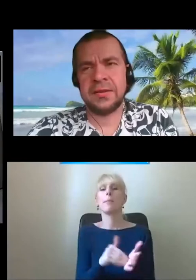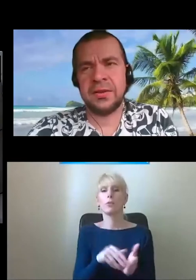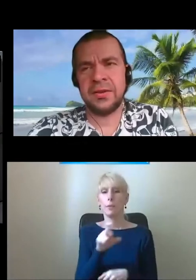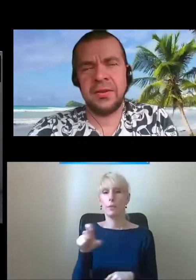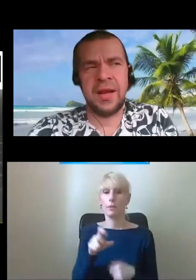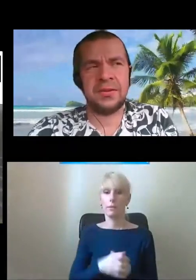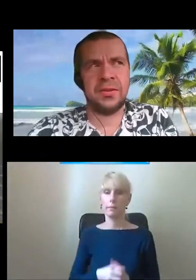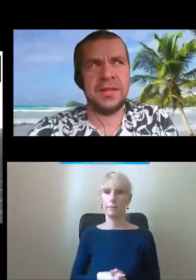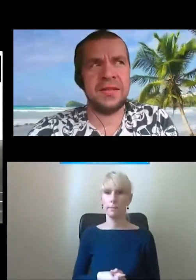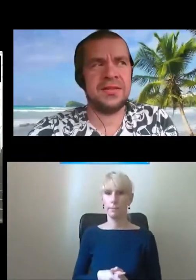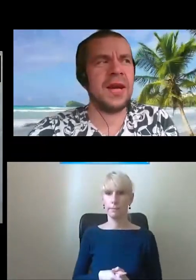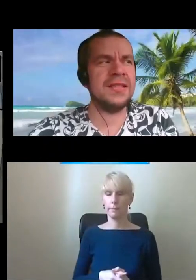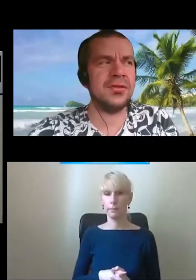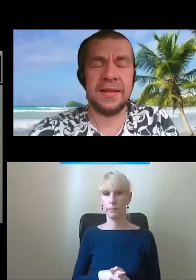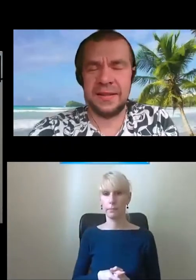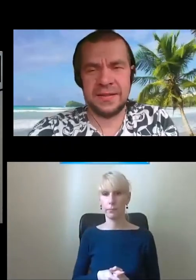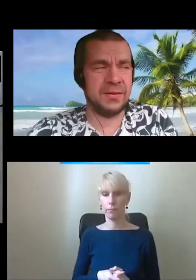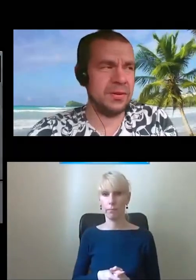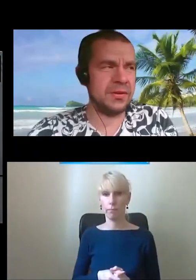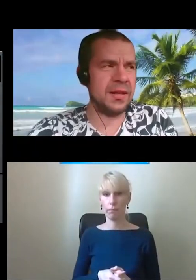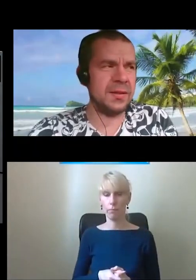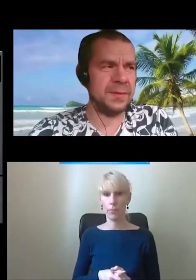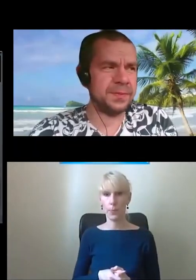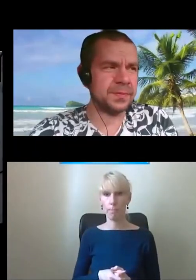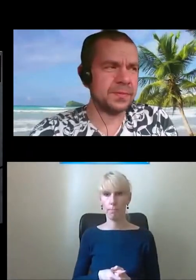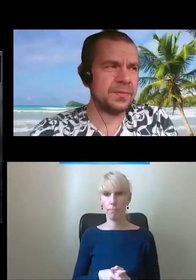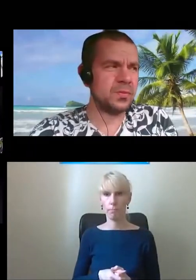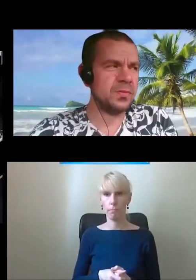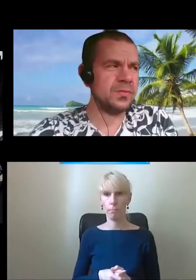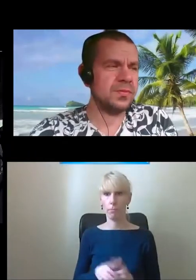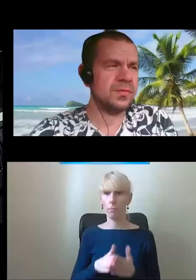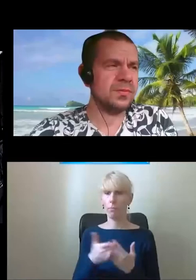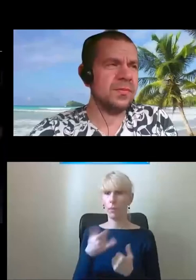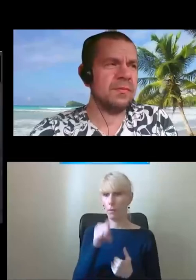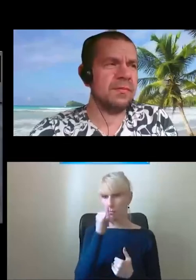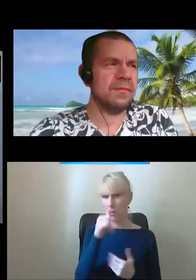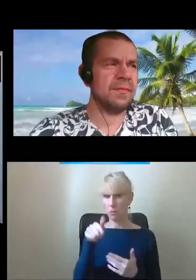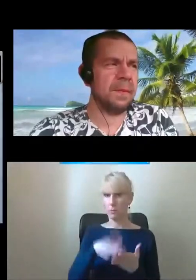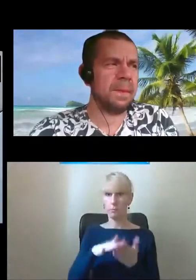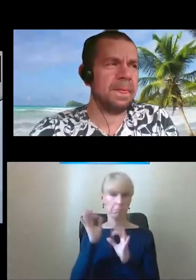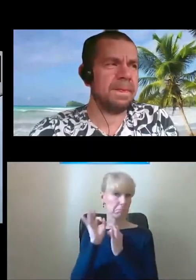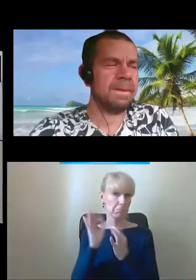jak to jest zorganizowane. Dlaczego mówisz, że stąd się nie da zadzwonić? A, no bo...